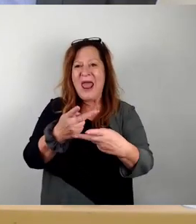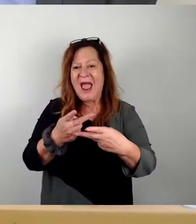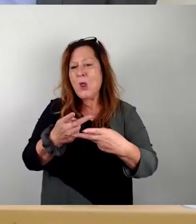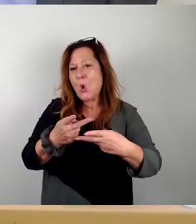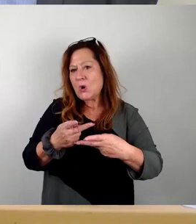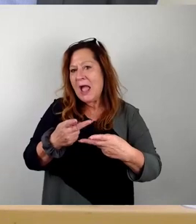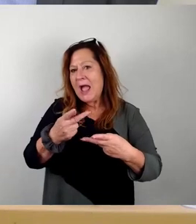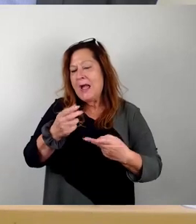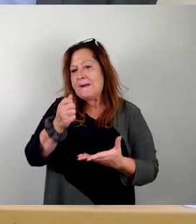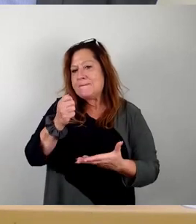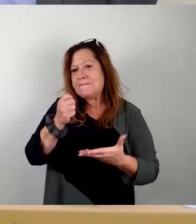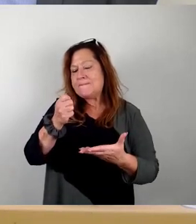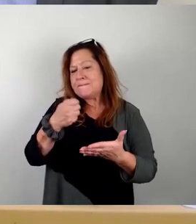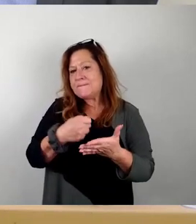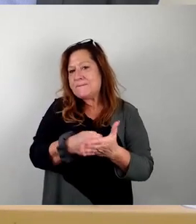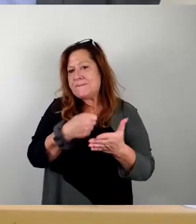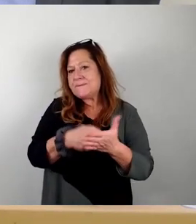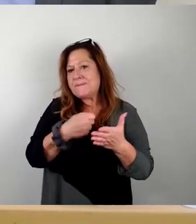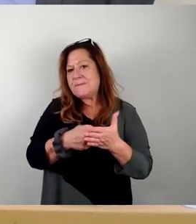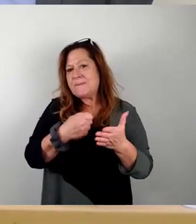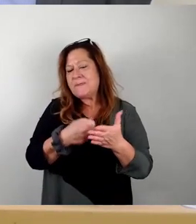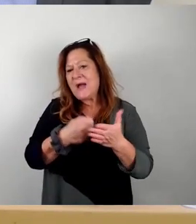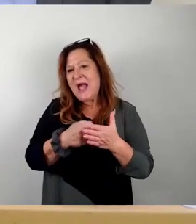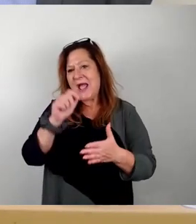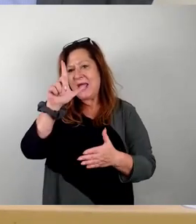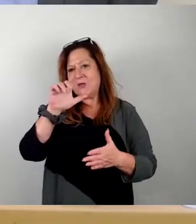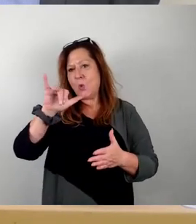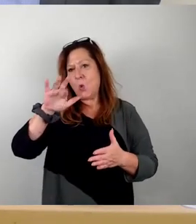Wortsmeldung. Und auf die sind wir gespannt. Herr Aschenbach, bitteschön.